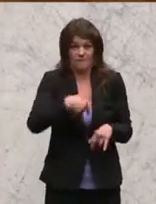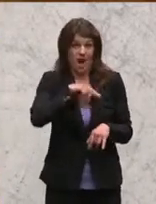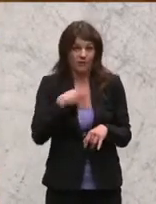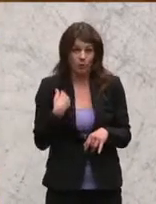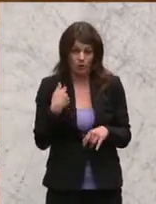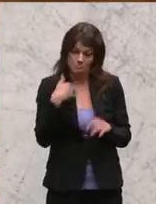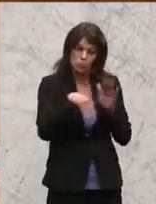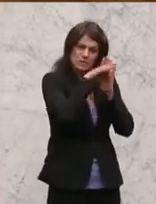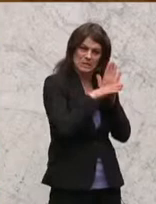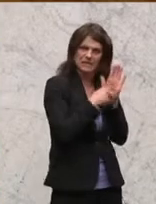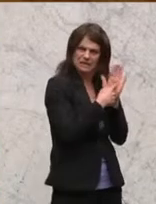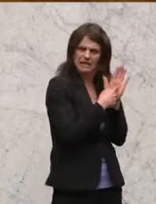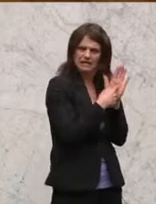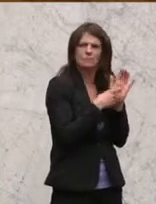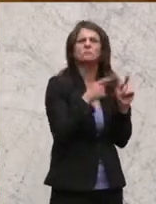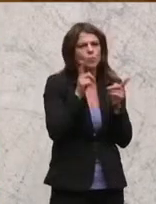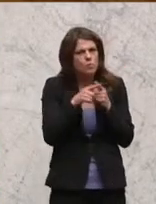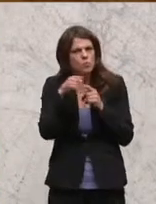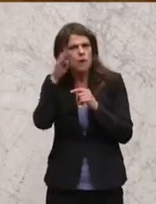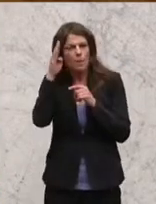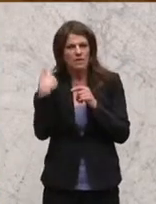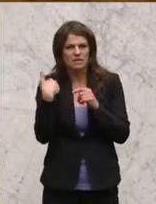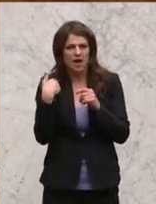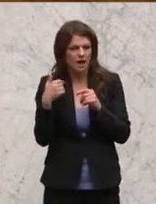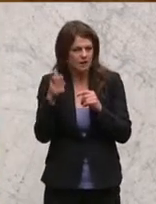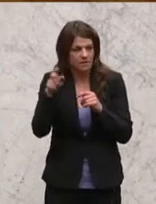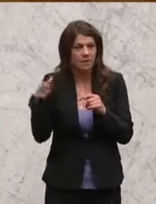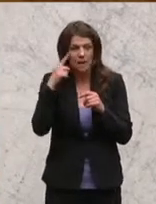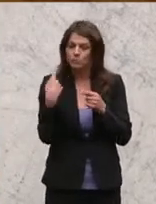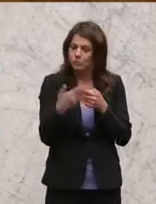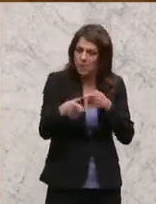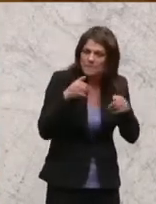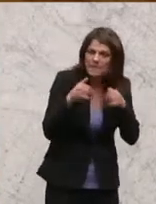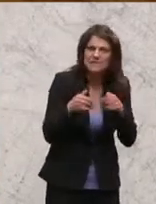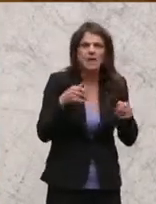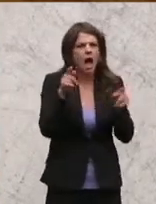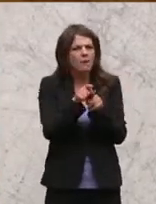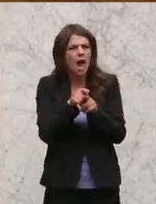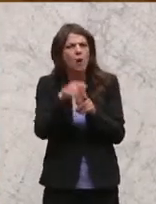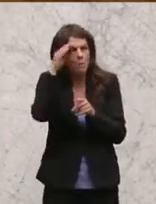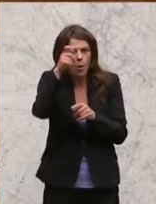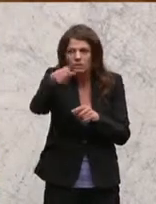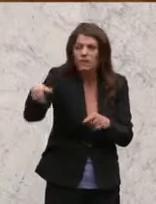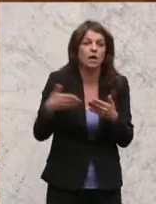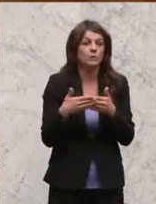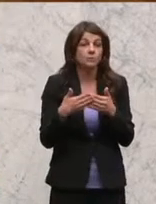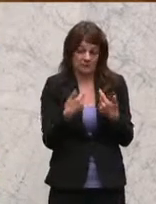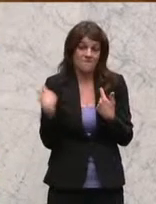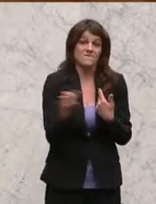Legislative, aber auch die Exekutive, damit meine ich jetzt Sie als Minister, aber auch die ausführernden Organe wie die Polizei,